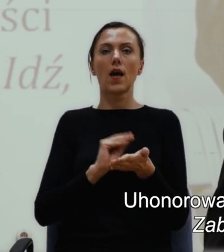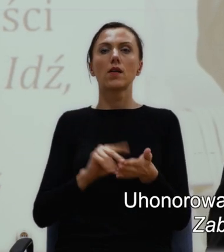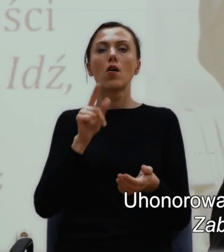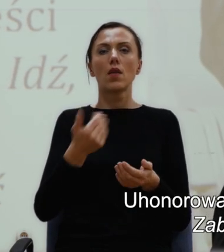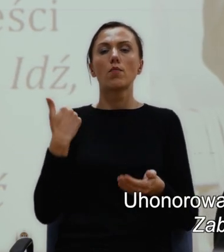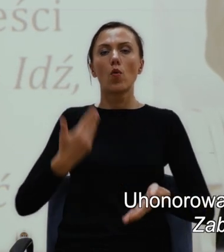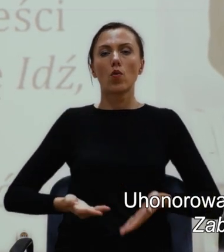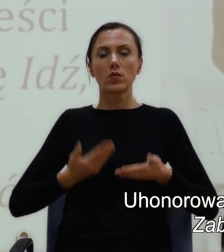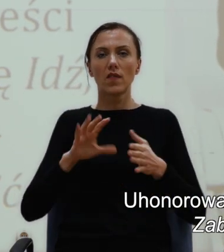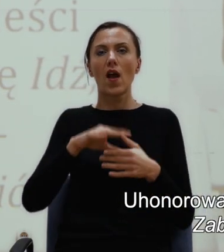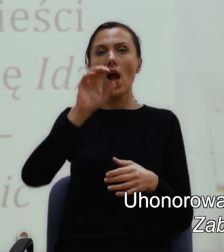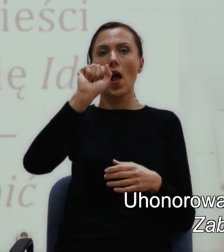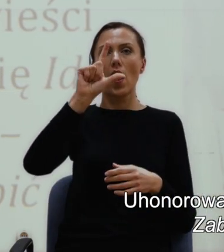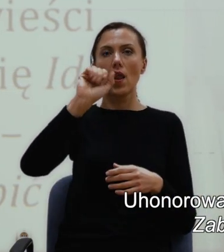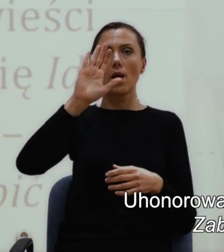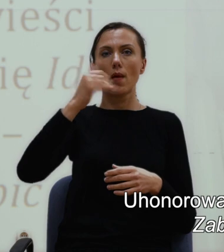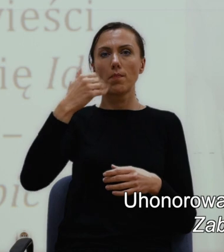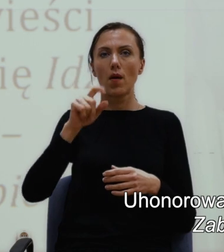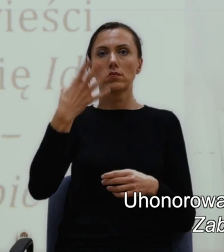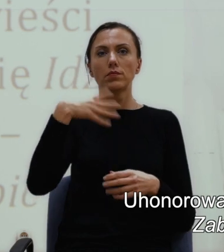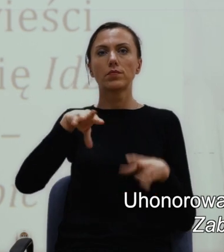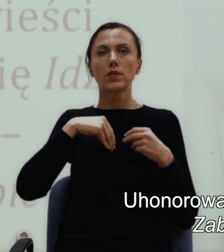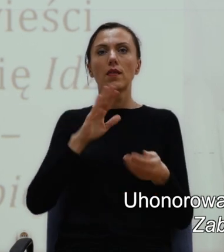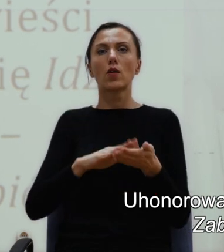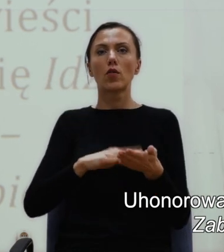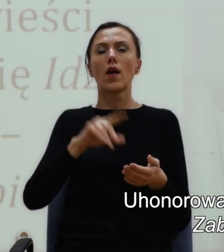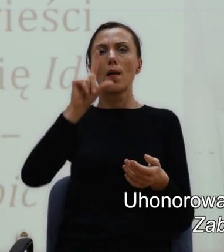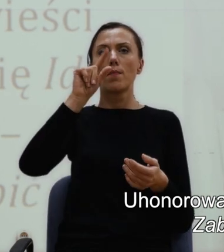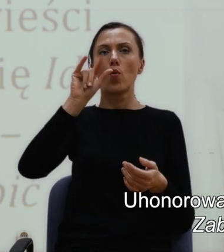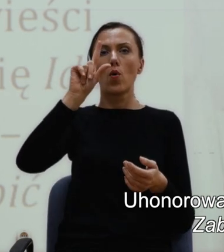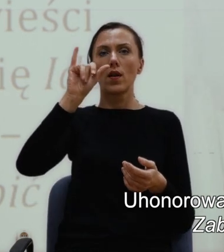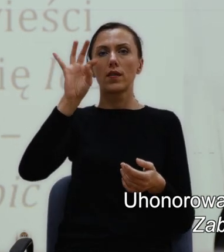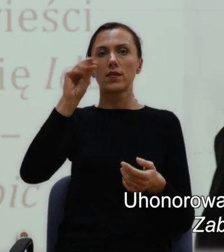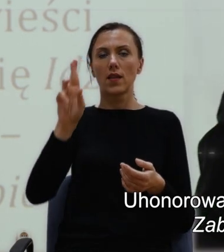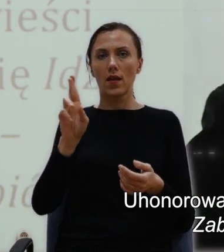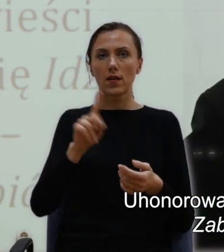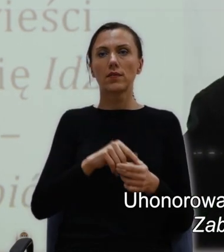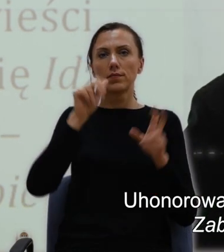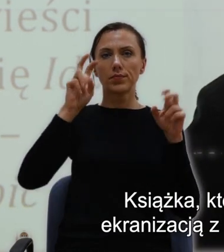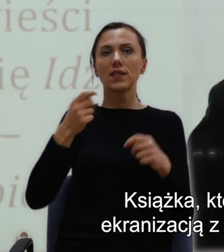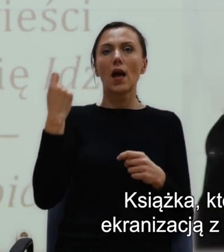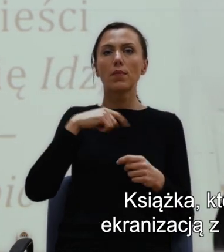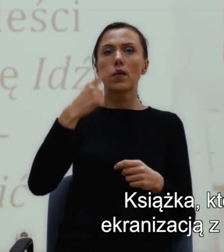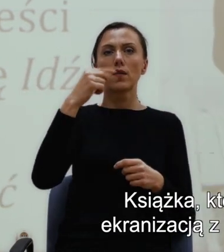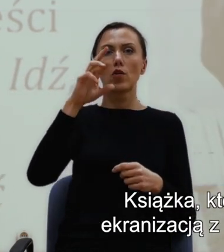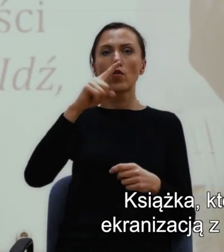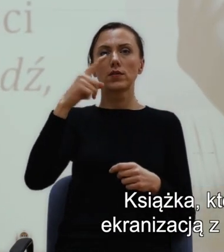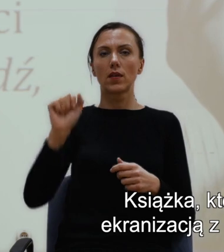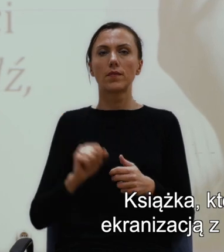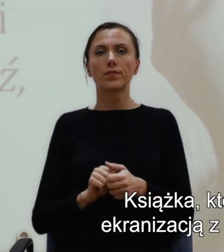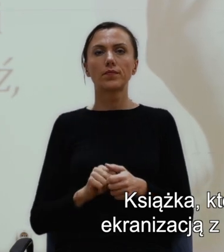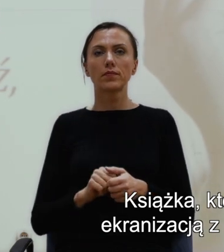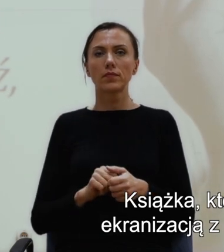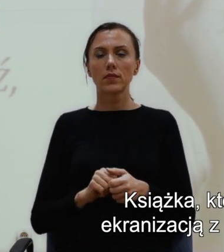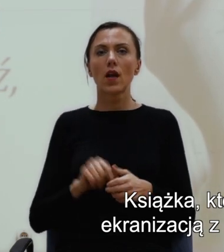uhonorowana nagrodą Pulitzera za swoją powieść Zabić Drozda, To Kill a Mockingbird. Książka, której popularność